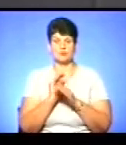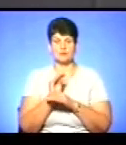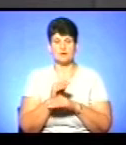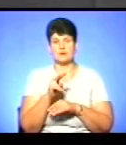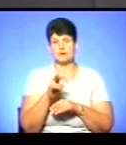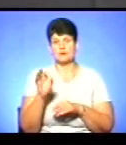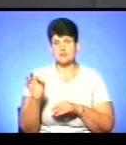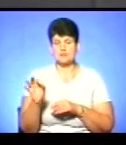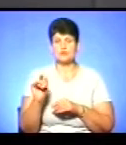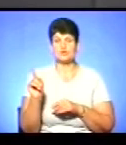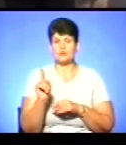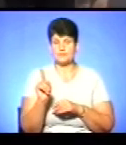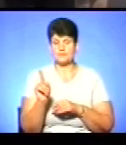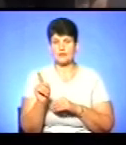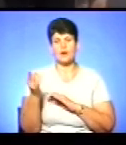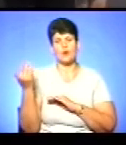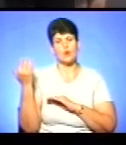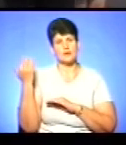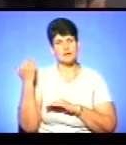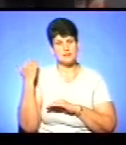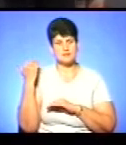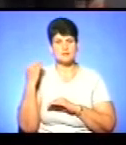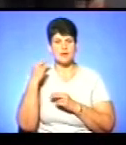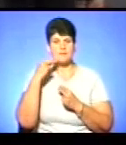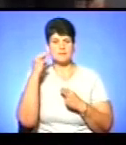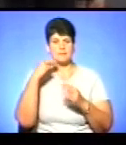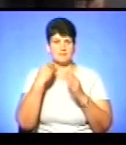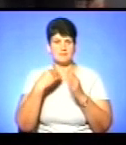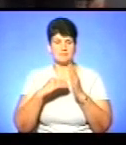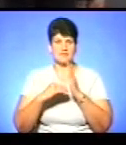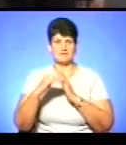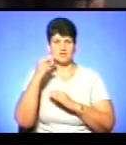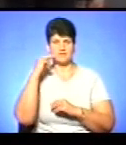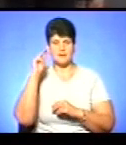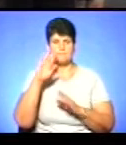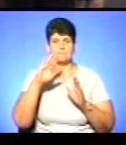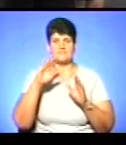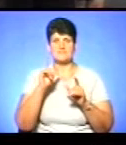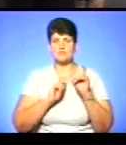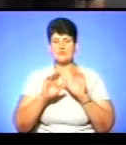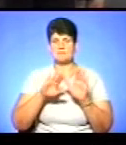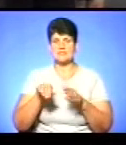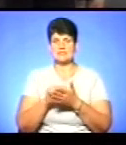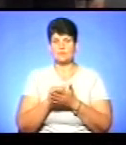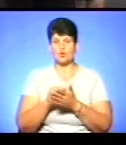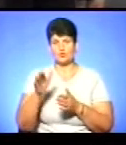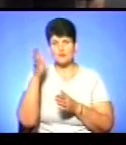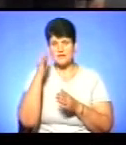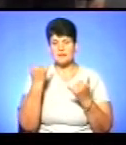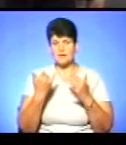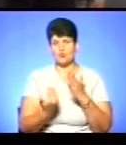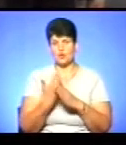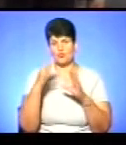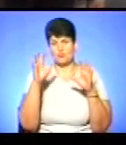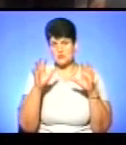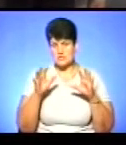Олексійовича, що колись підвищила велика кваліфікація тільки в інститутах після дипломної освіти. А тепер, відповідно до нового закону